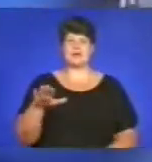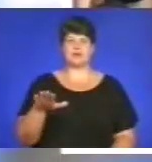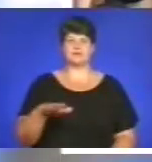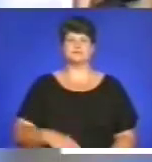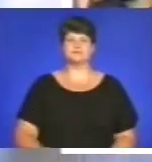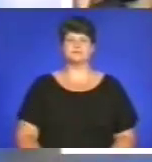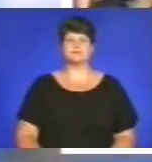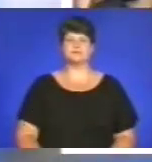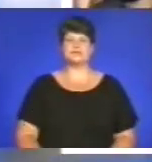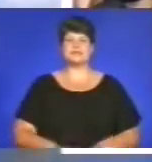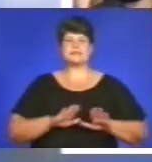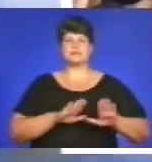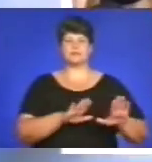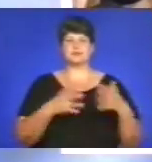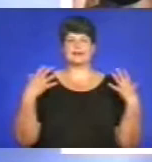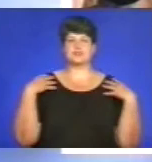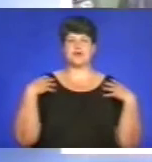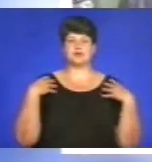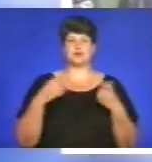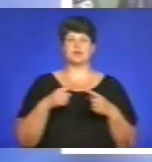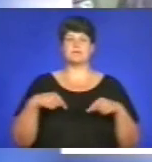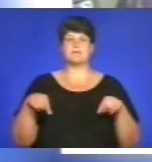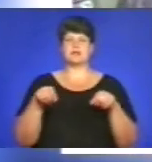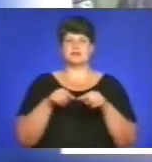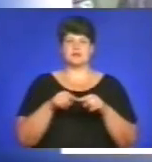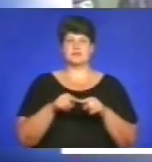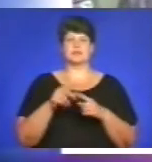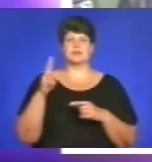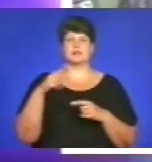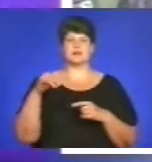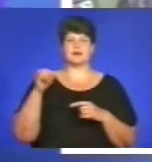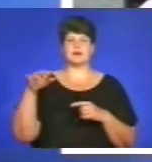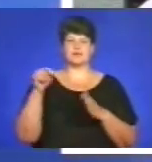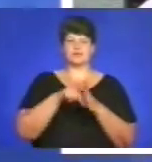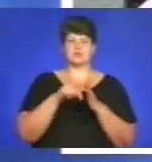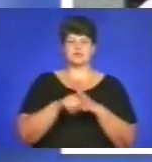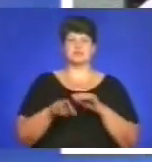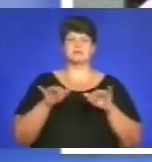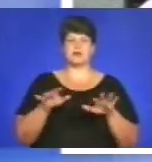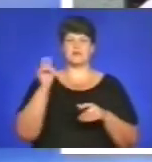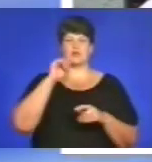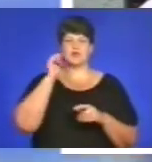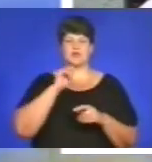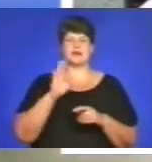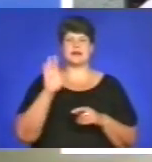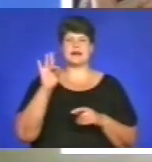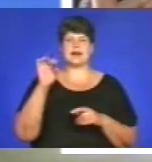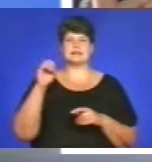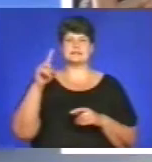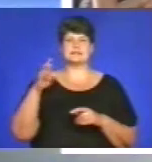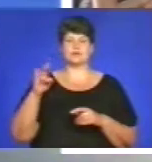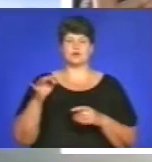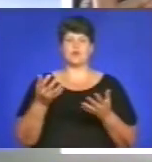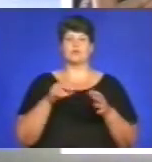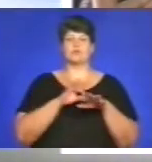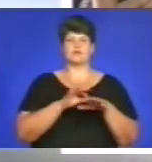Заступник начальника Департаменту Державної автоінспекції Міністерства внутрішніх справ України Володимир Резніков провів